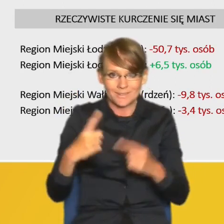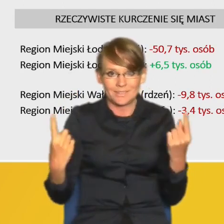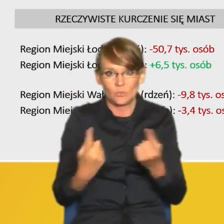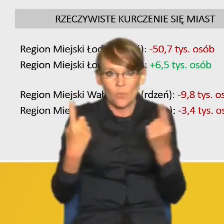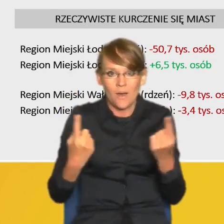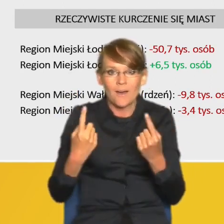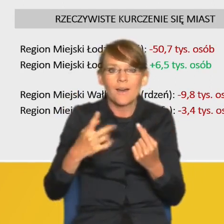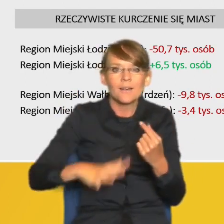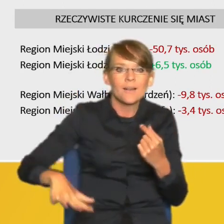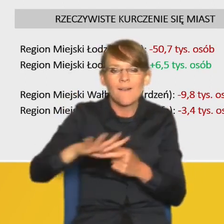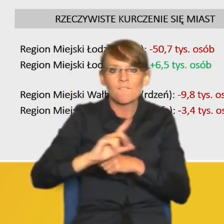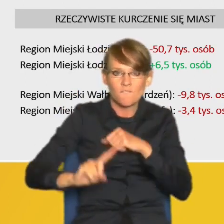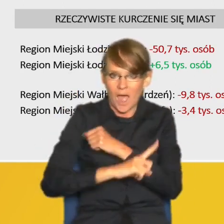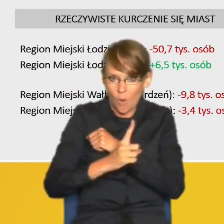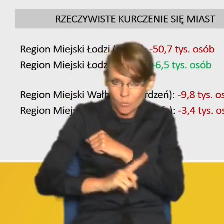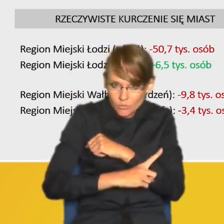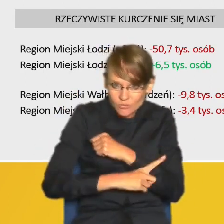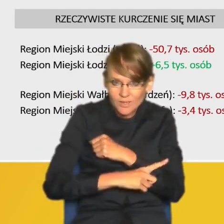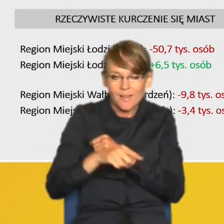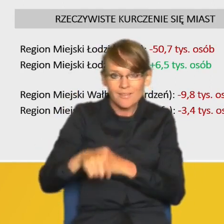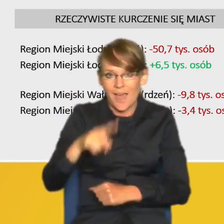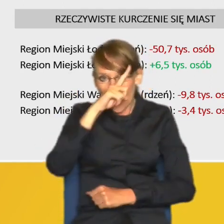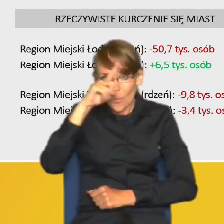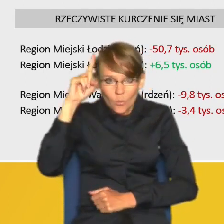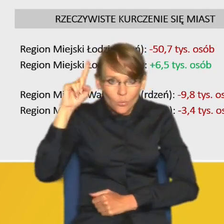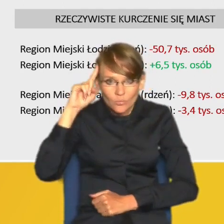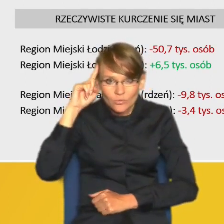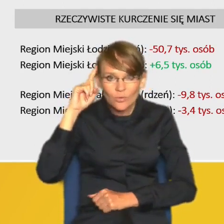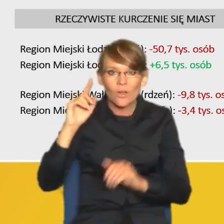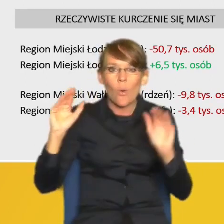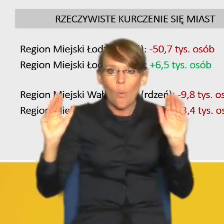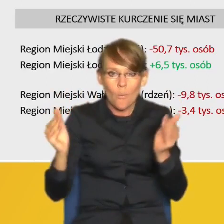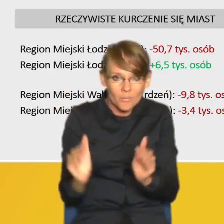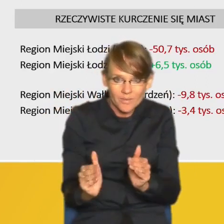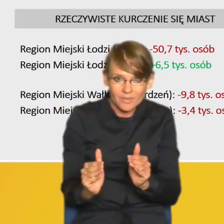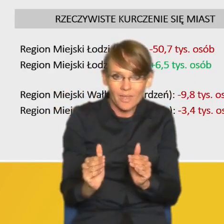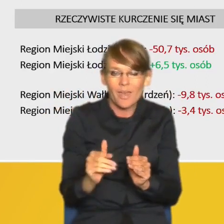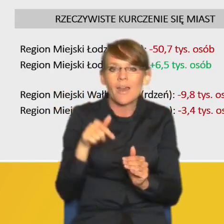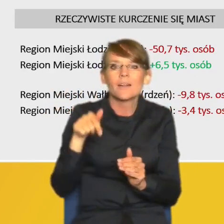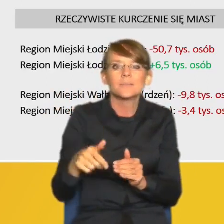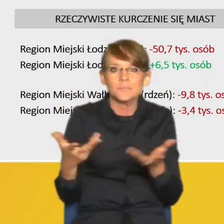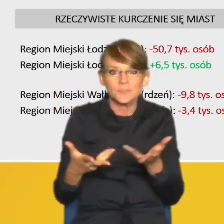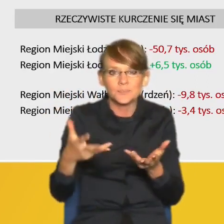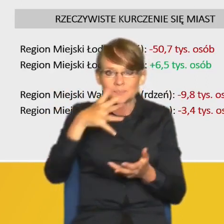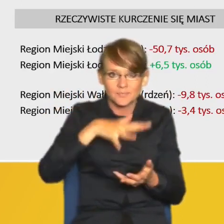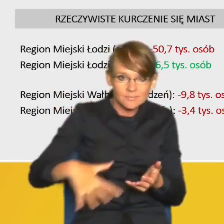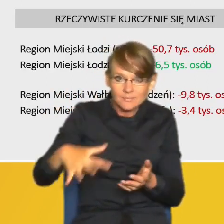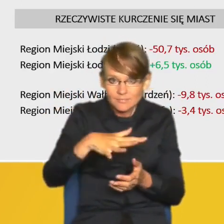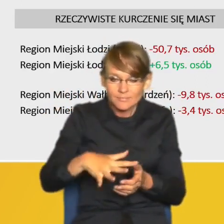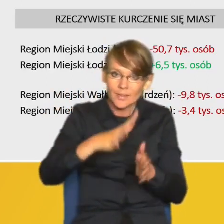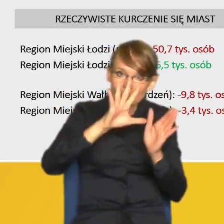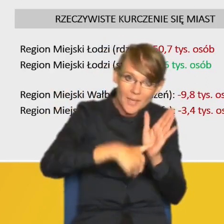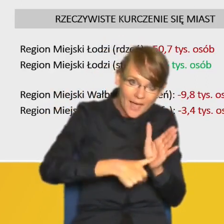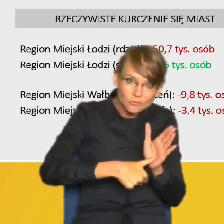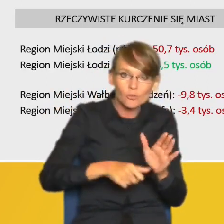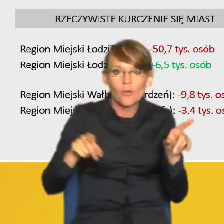regionu miejskiego Wałbrzycha, gdzie ten ubytek ludności mamy zarówno w mieście, jak i